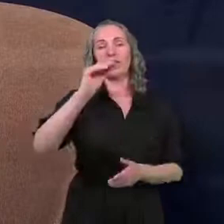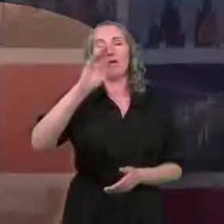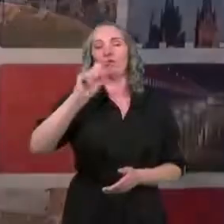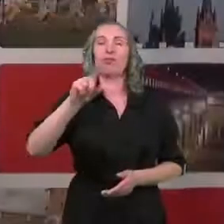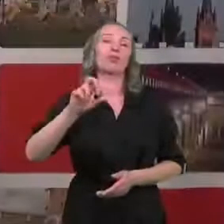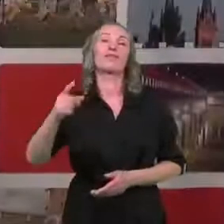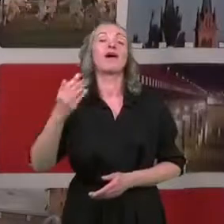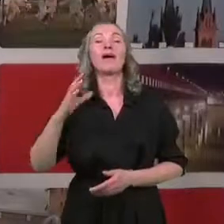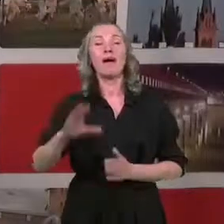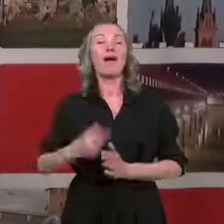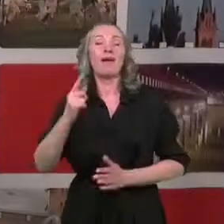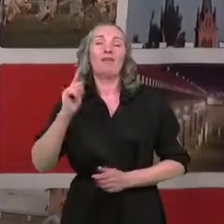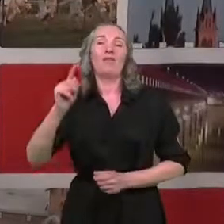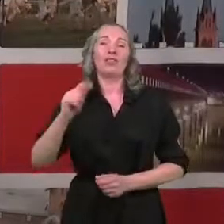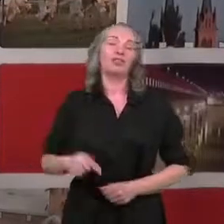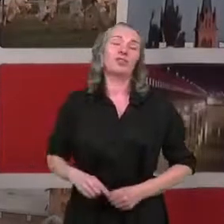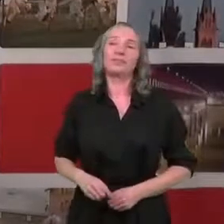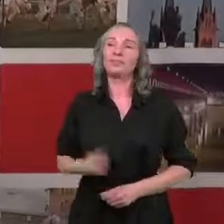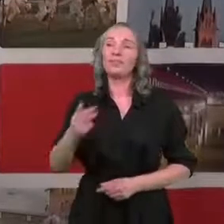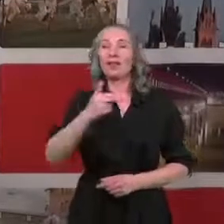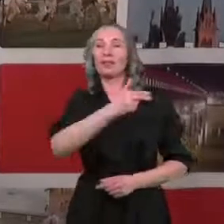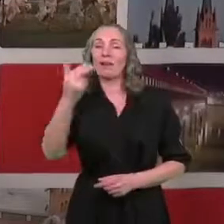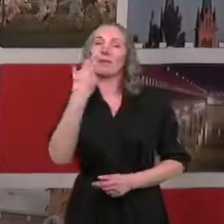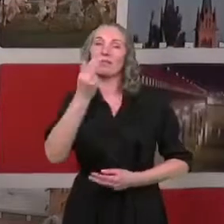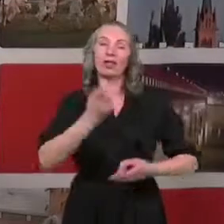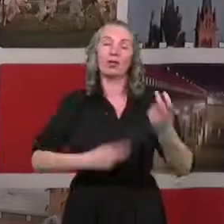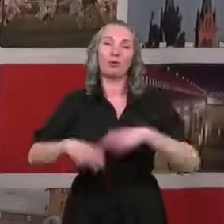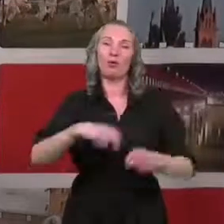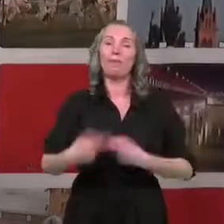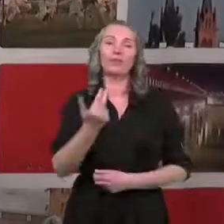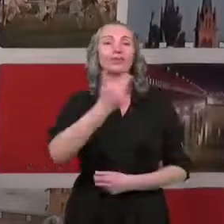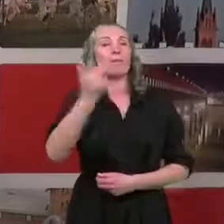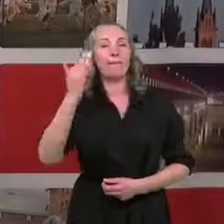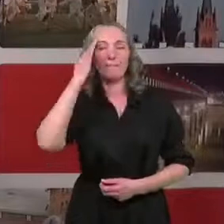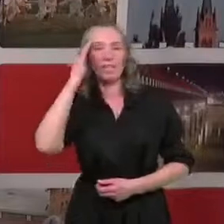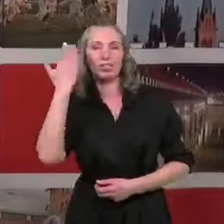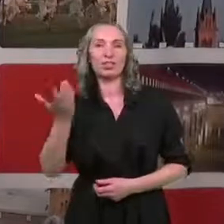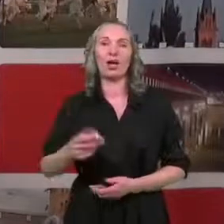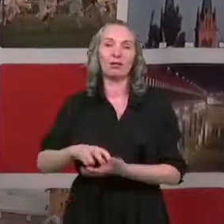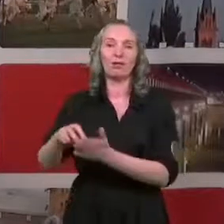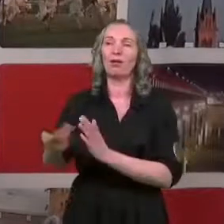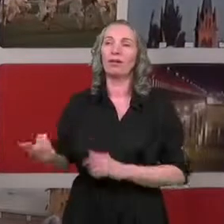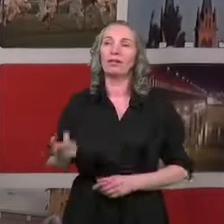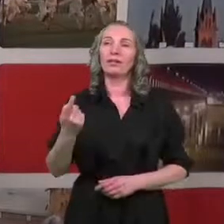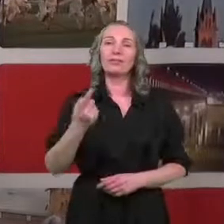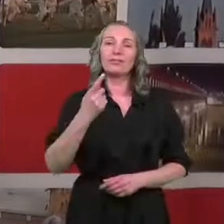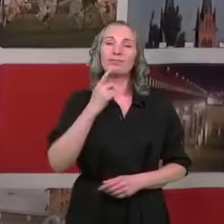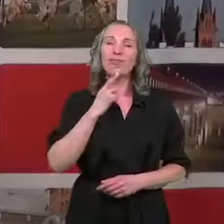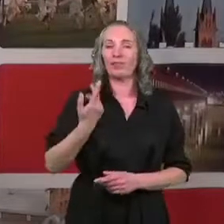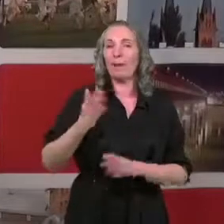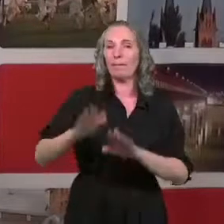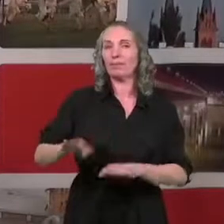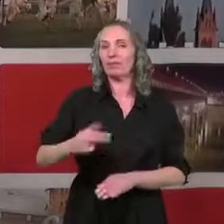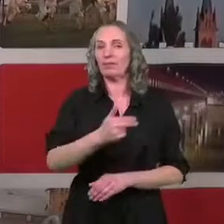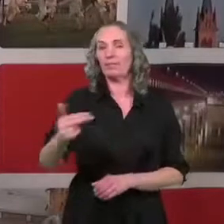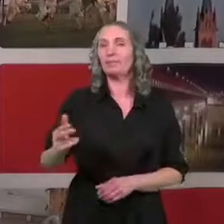Ale właśnie, jak jesteśmy przy temacie nieruchomości, temacie mieszkań, to przy nim przez moment pozostajmy.